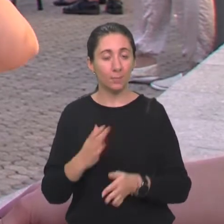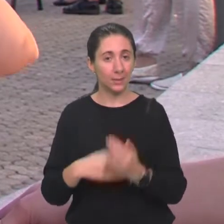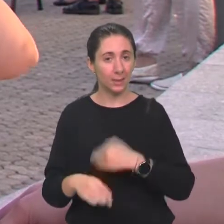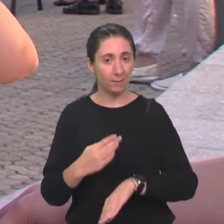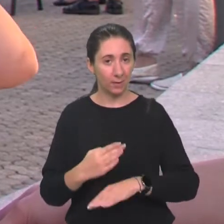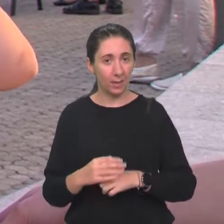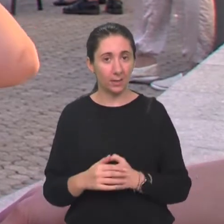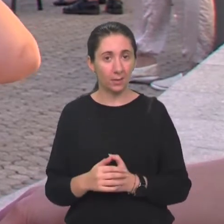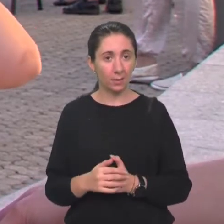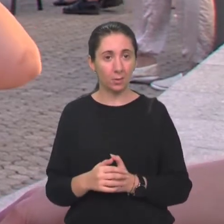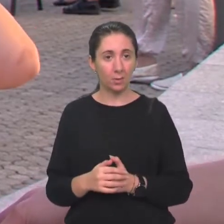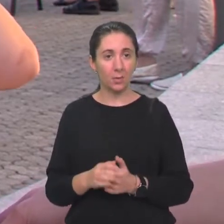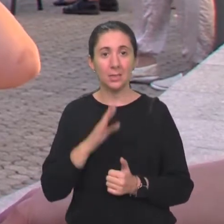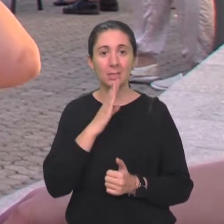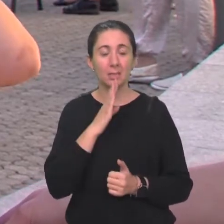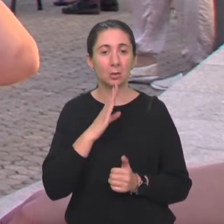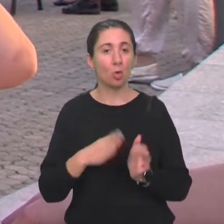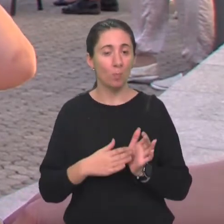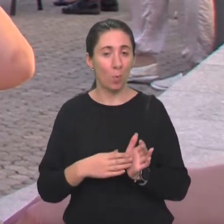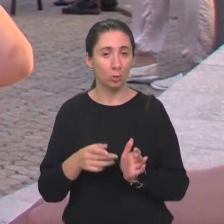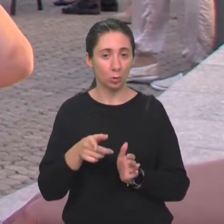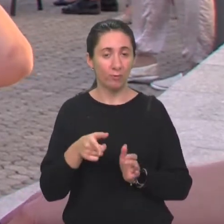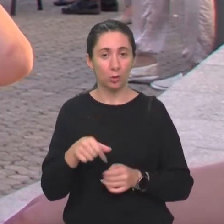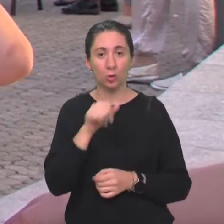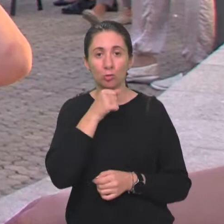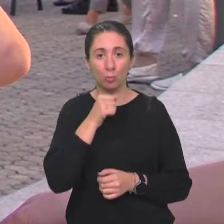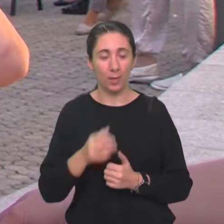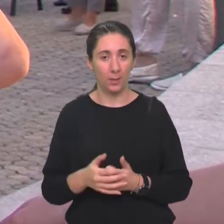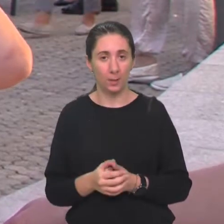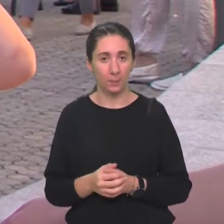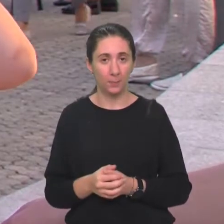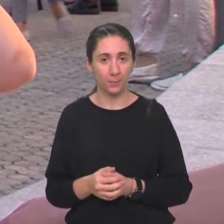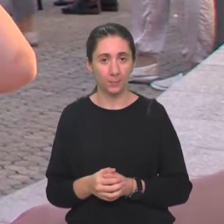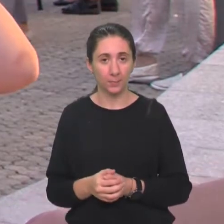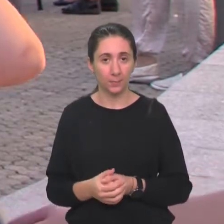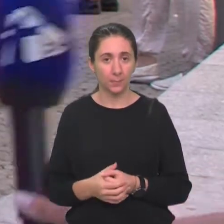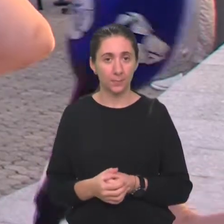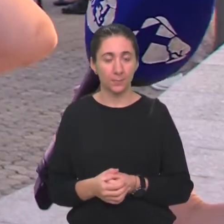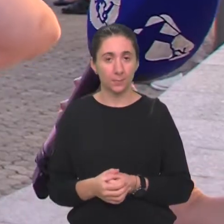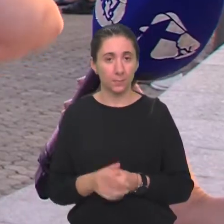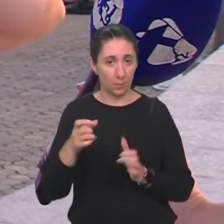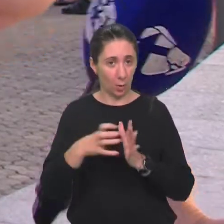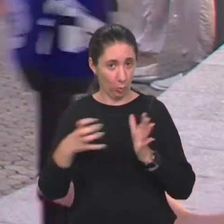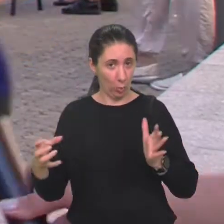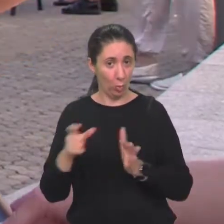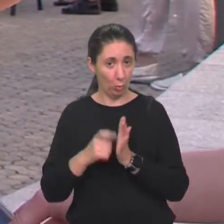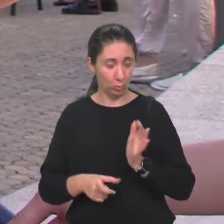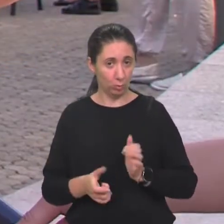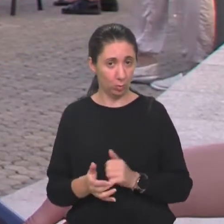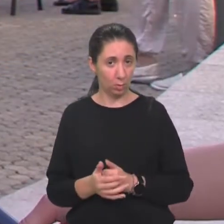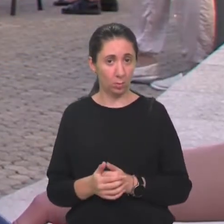sinvaliditetu s isračkom oslovačke županije. Već si dugo tamo?